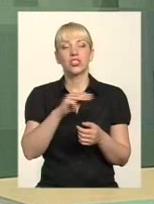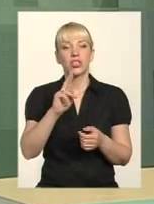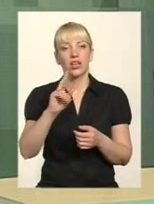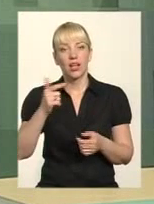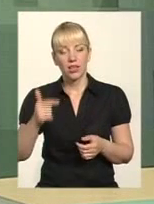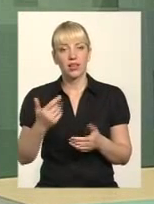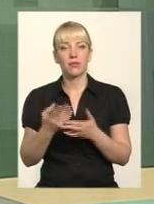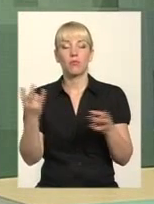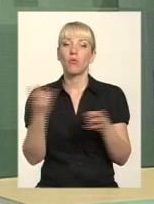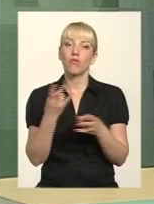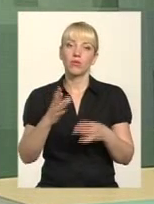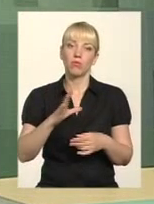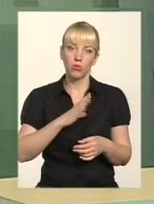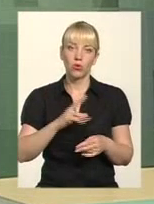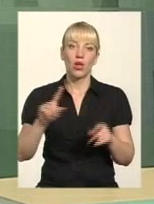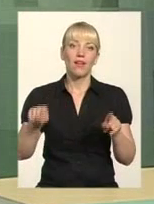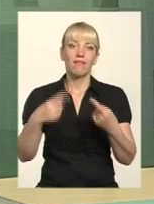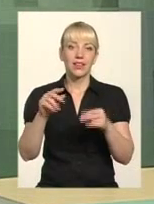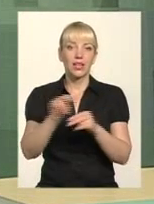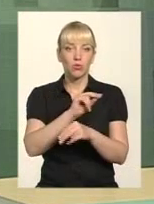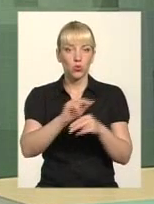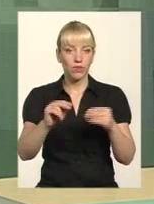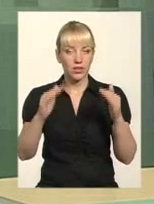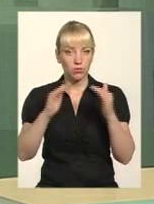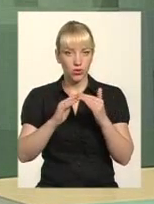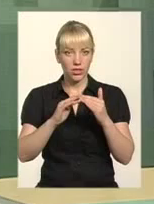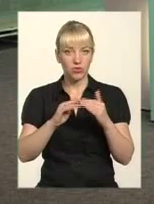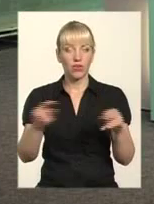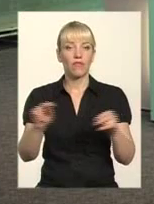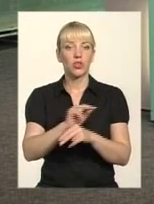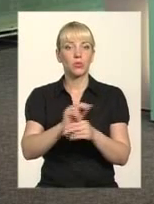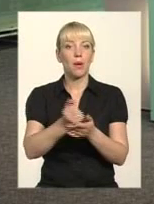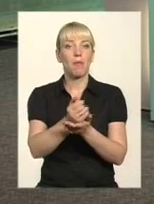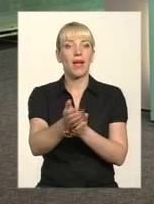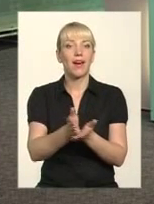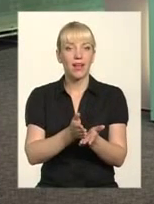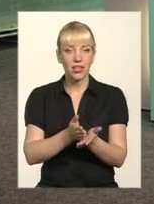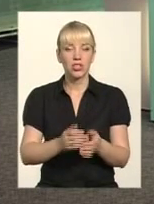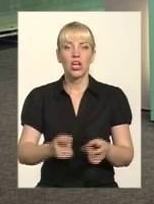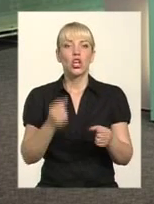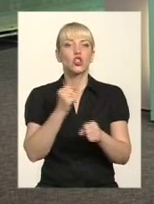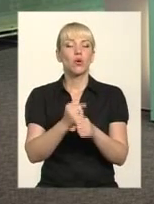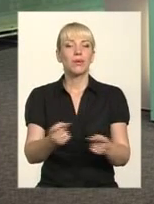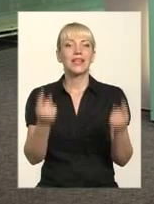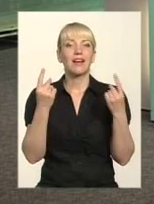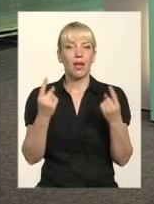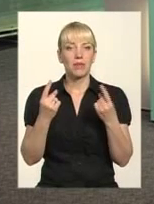мало відремонтувати будинок, відремонтувати мережі, зробити капітальний ремонт,